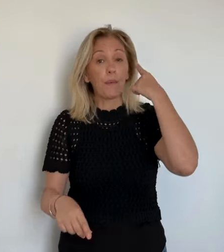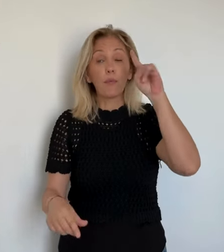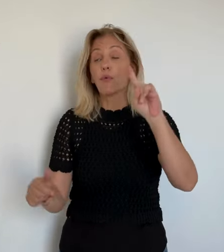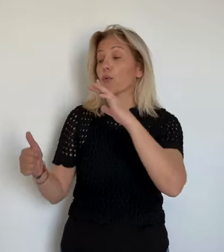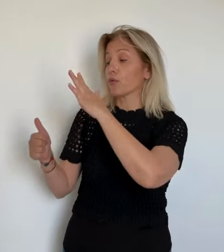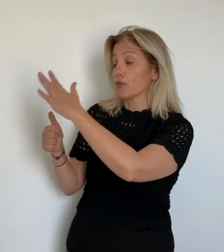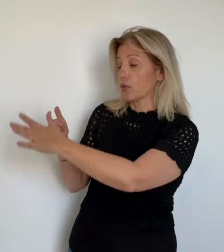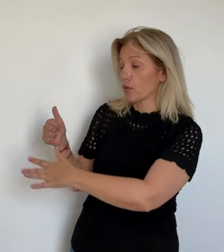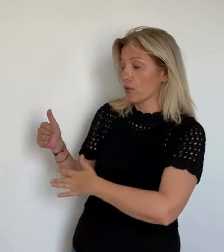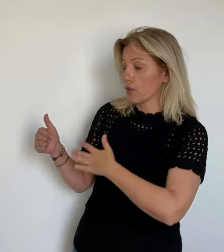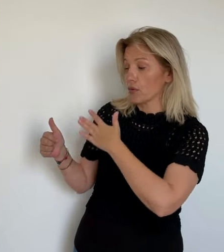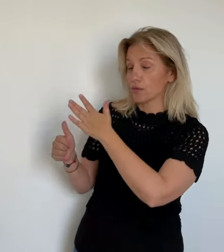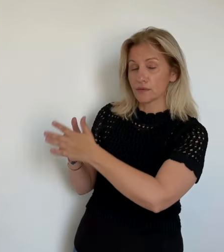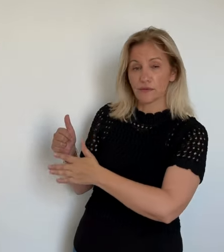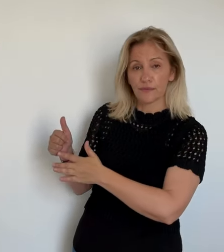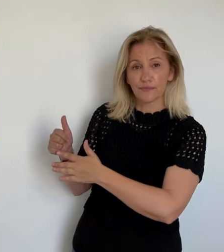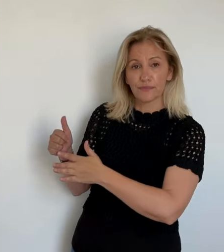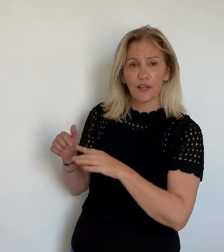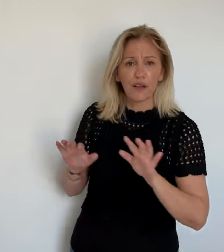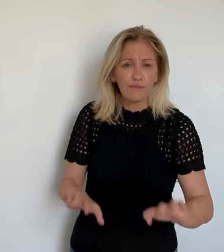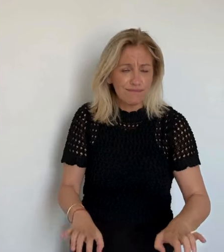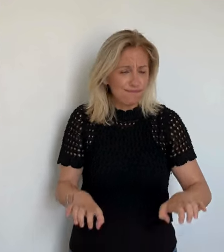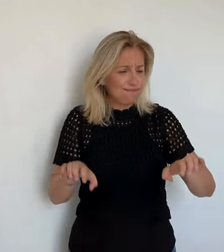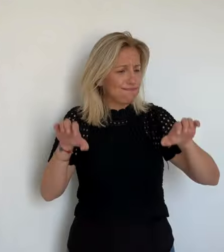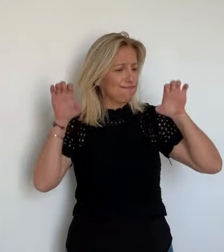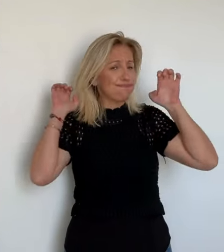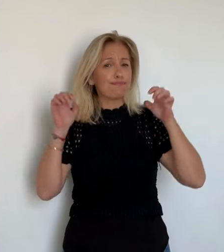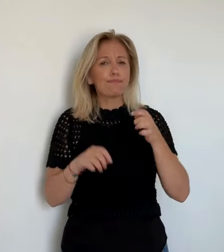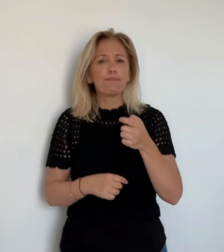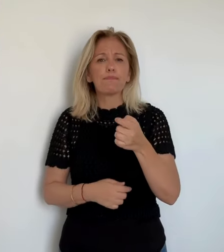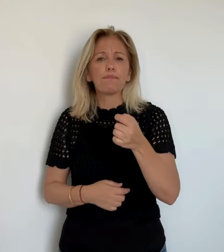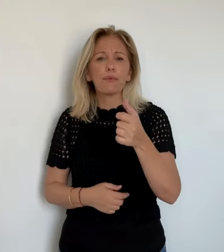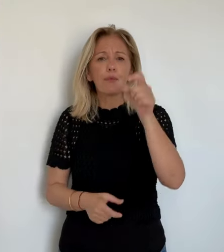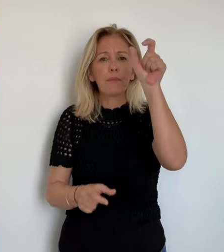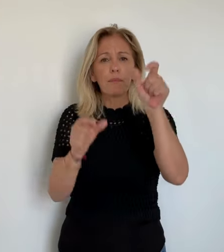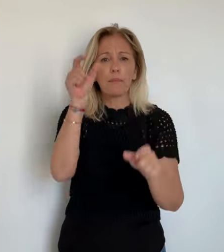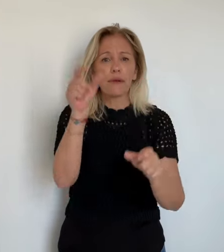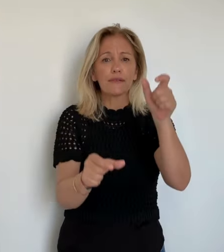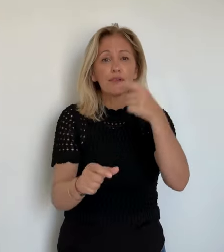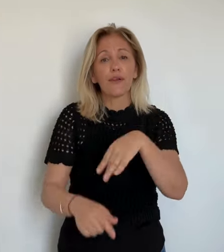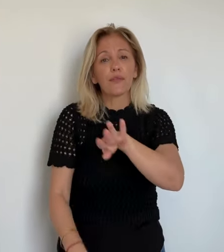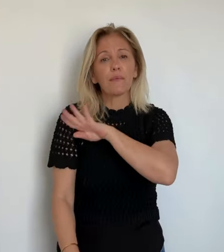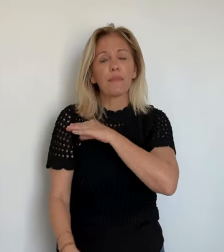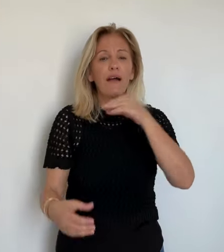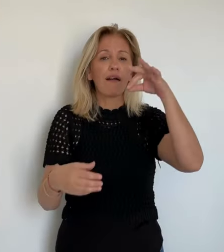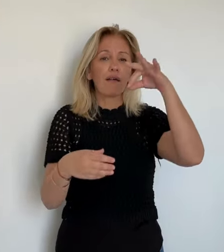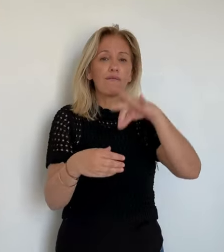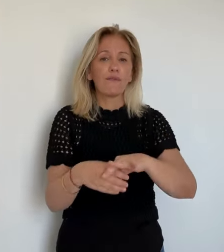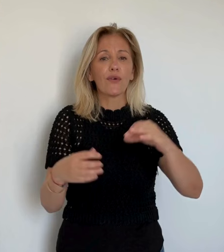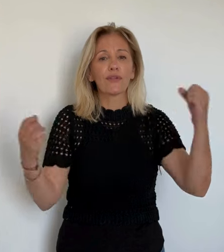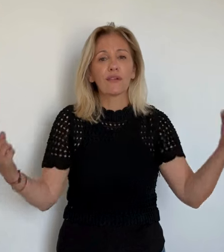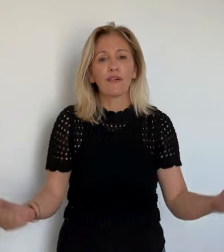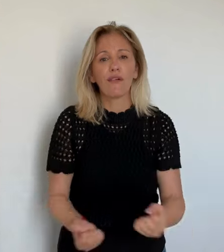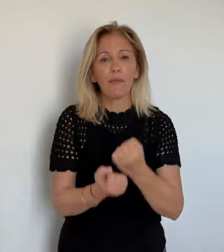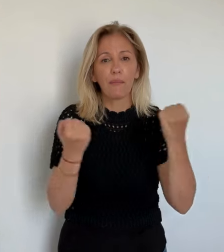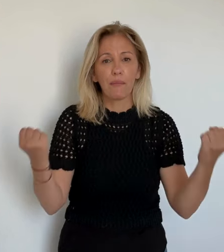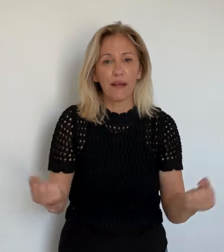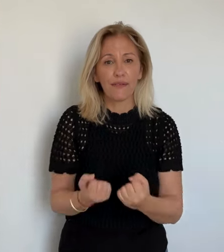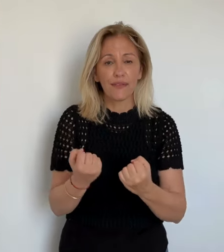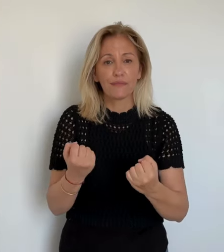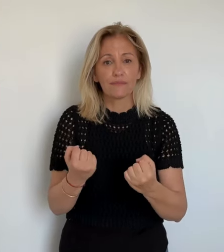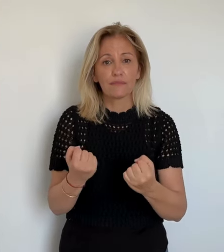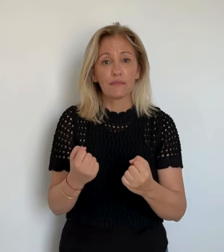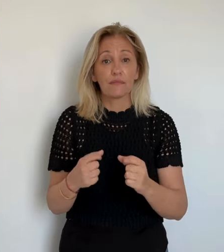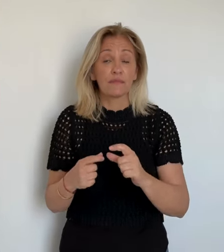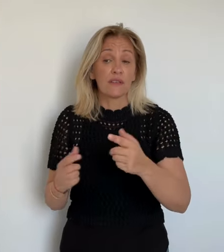voix de la majorité territoriale. Marc-Antoine Renaud chez Jean-Philippe Matéi. C'est un débat budgétaire assez particulier qui s'est déroulé cet